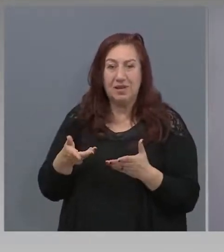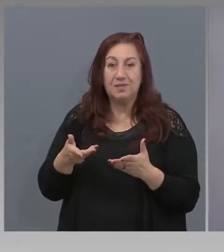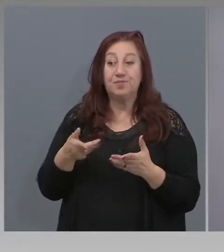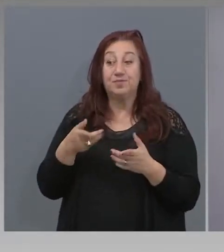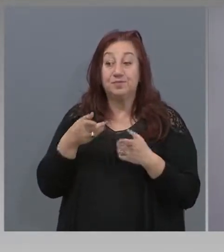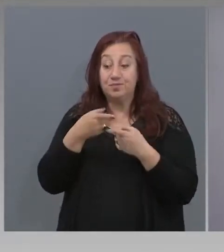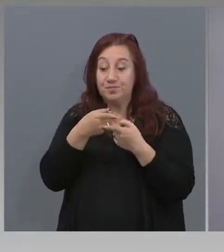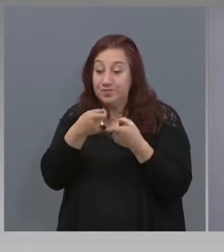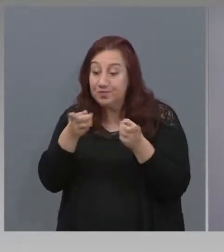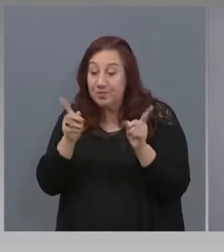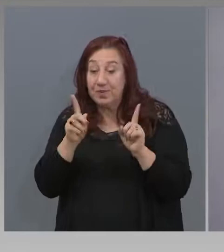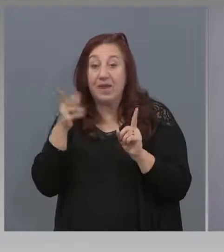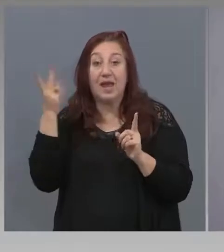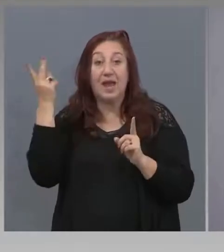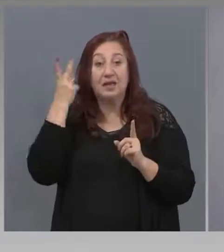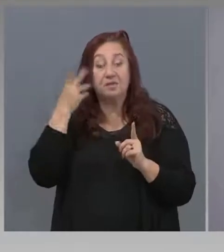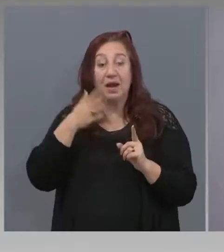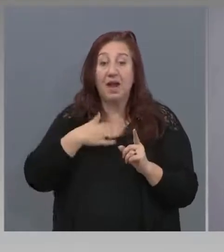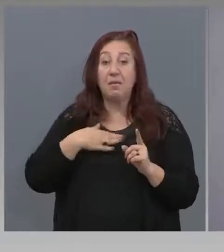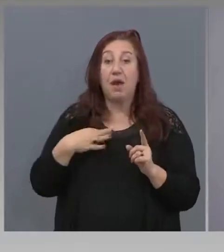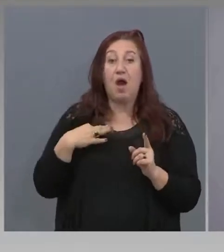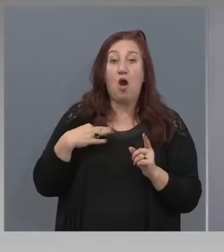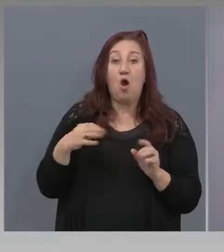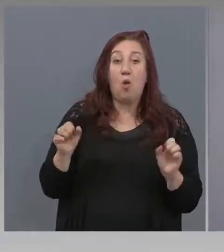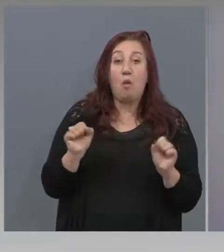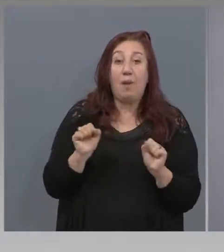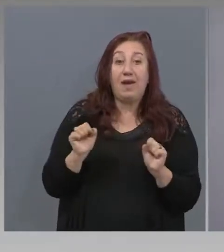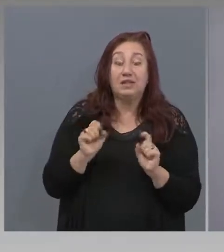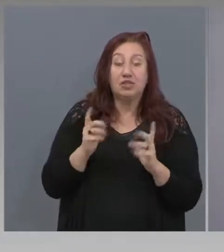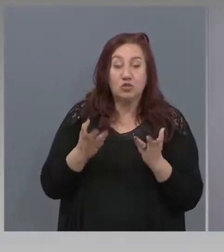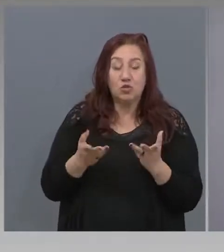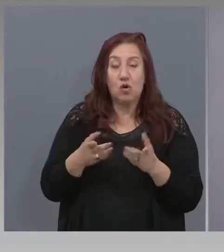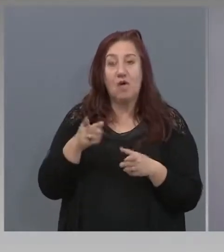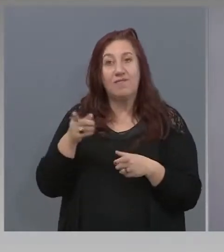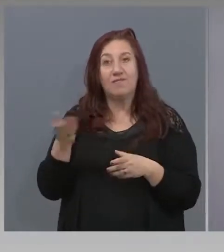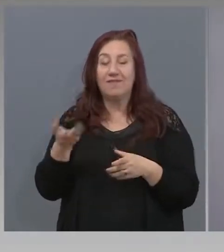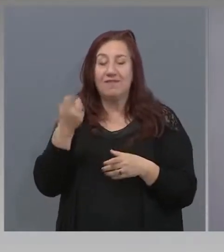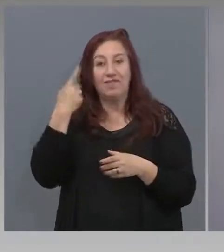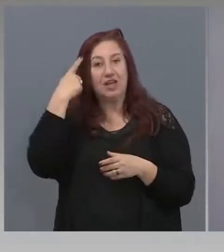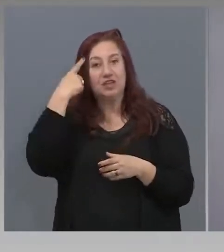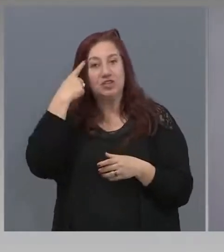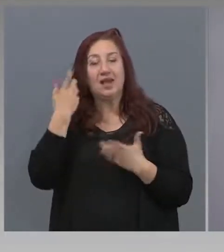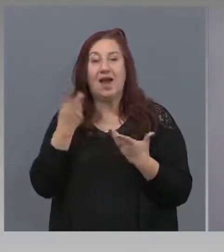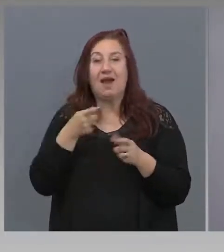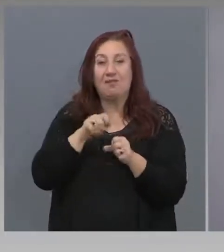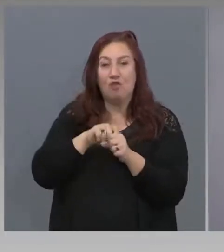разбраха каква е опасността и самите те са в състояние вече да прилагат